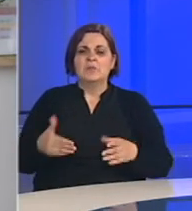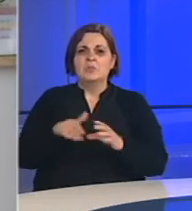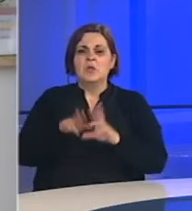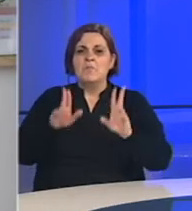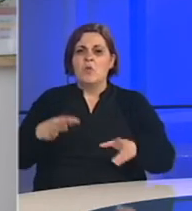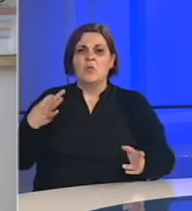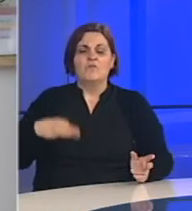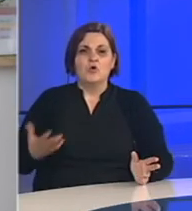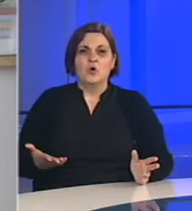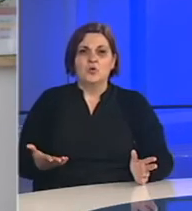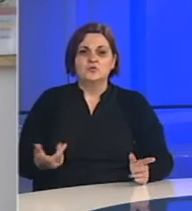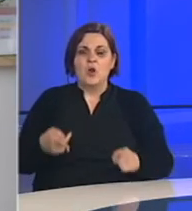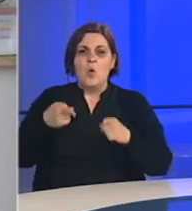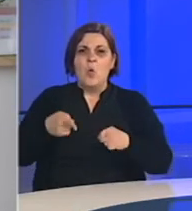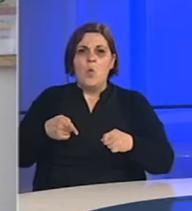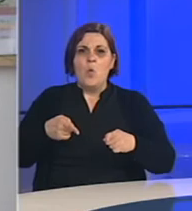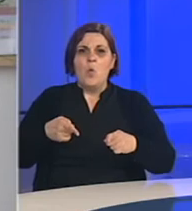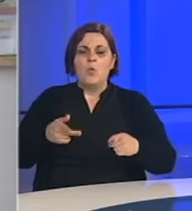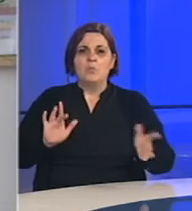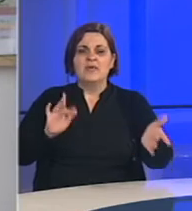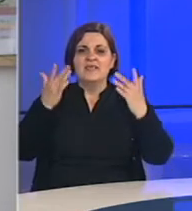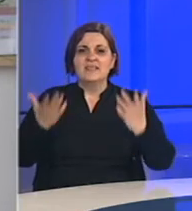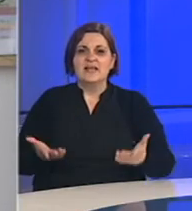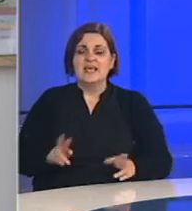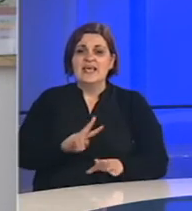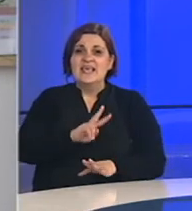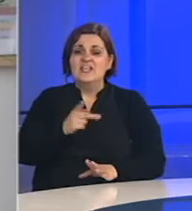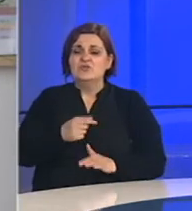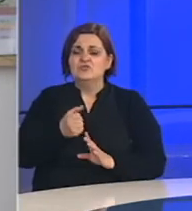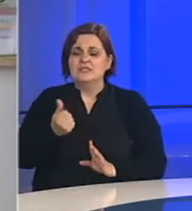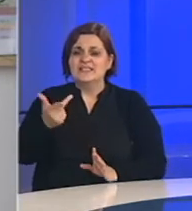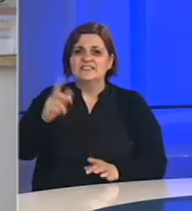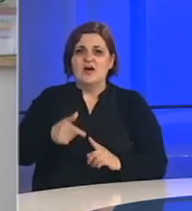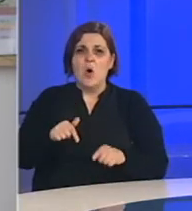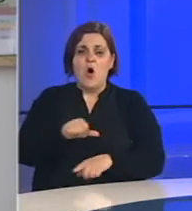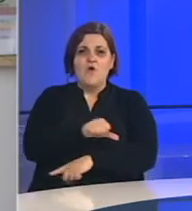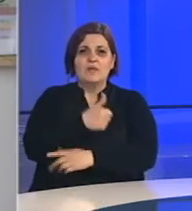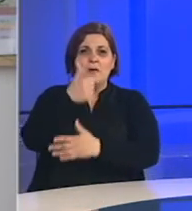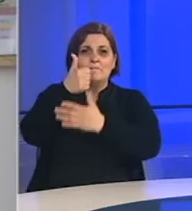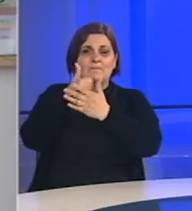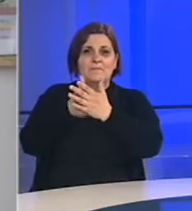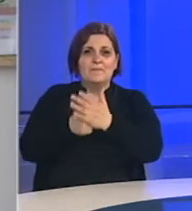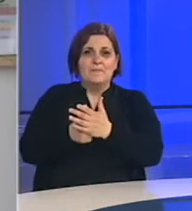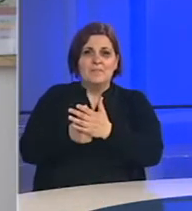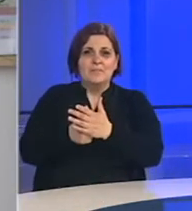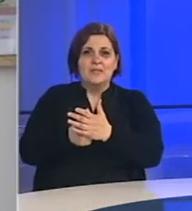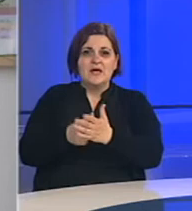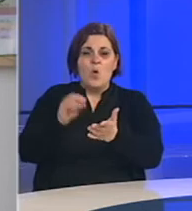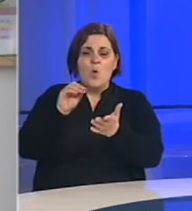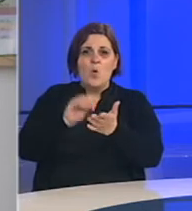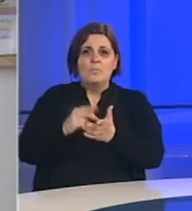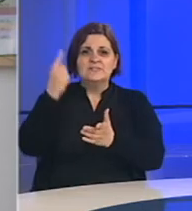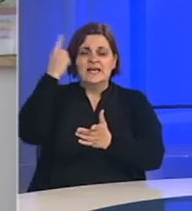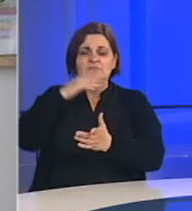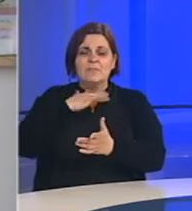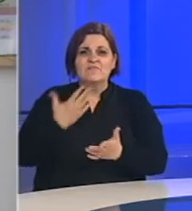mogu funkcionirati u okviru online okruženja i drugi čitav niz stvari ove godine smo imali prvi put i elektronski upis učenika u